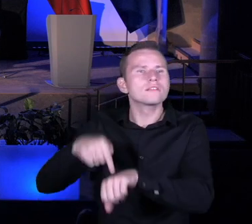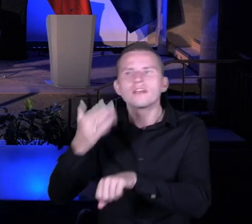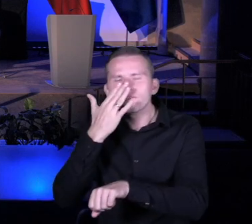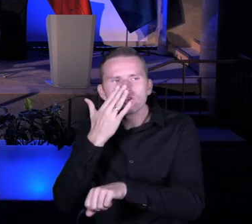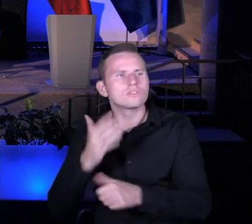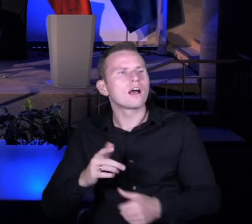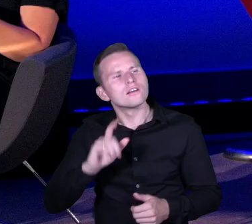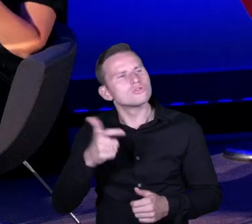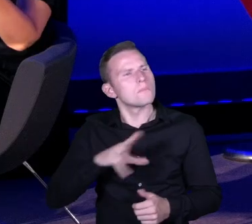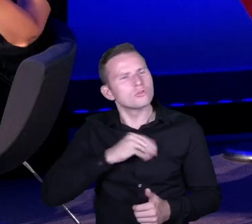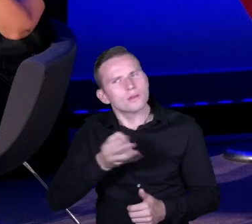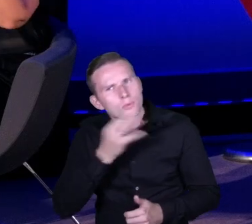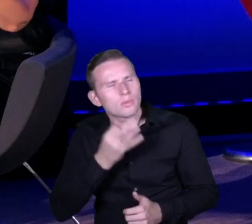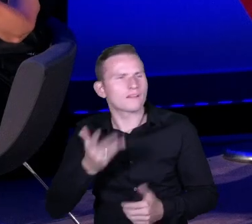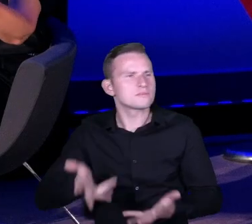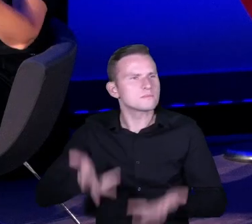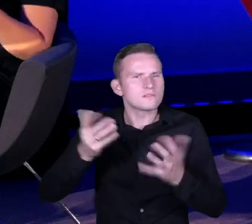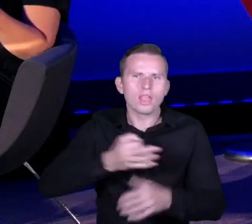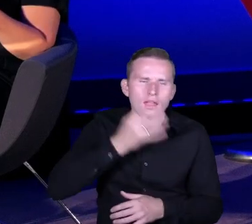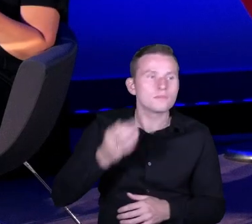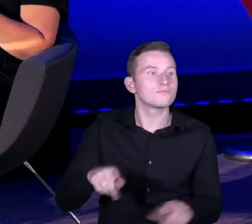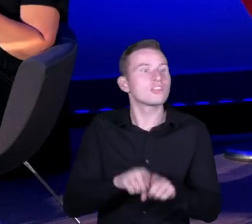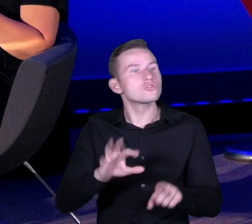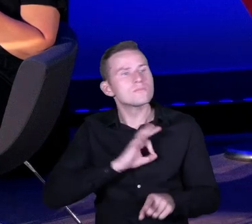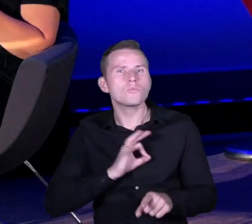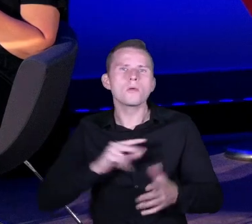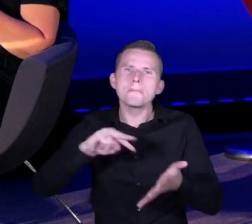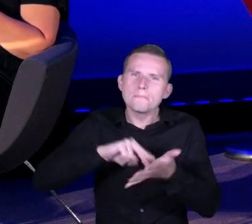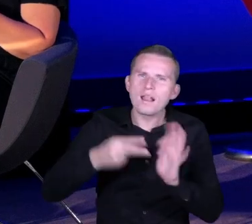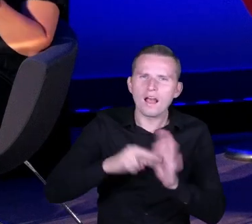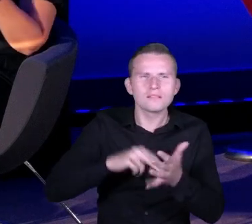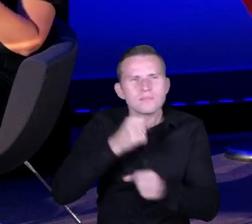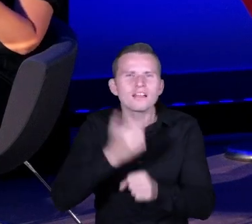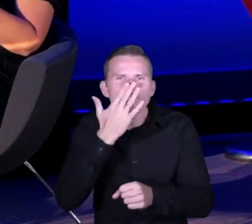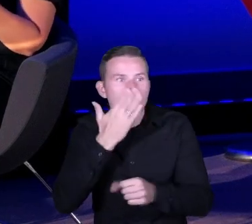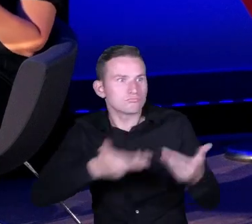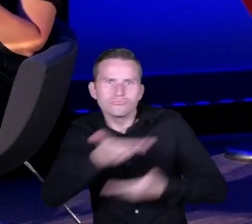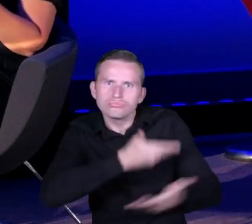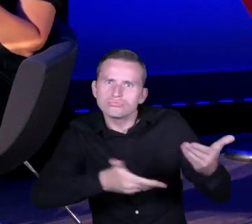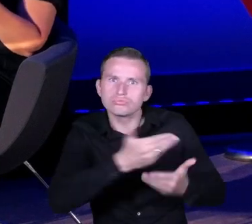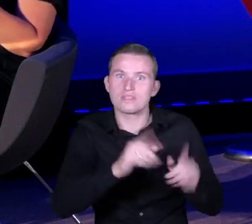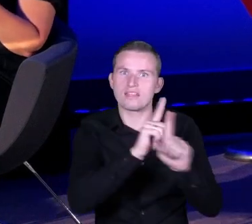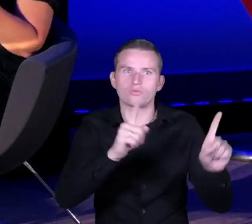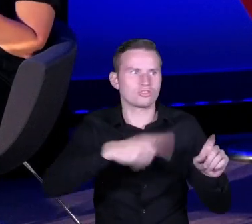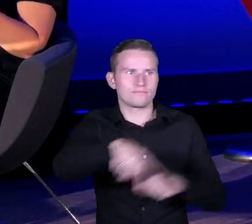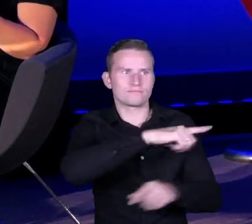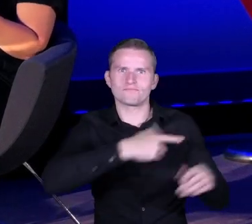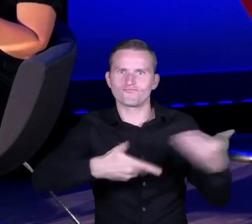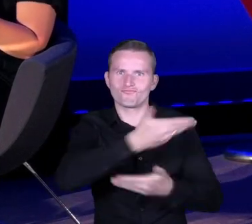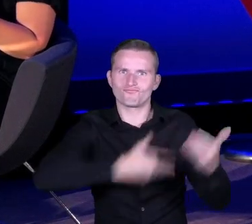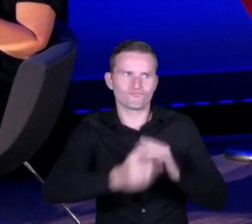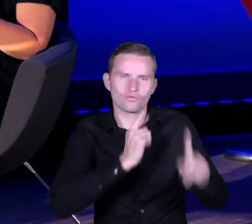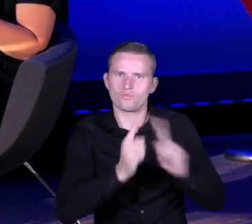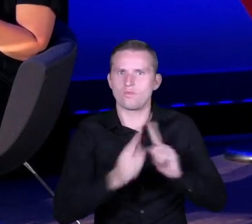było następnym razem inaczej i jak mogę planować też swoją pracę. Więc ta współpraca jest niezwykle